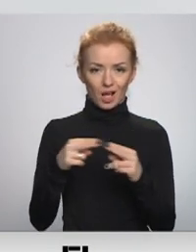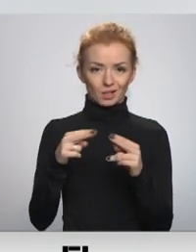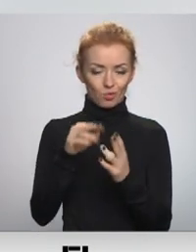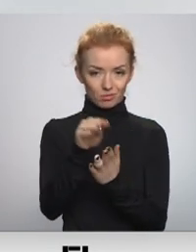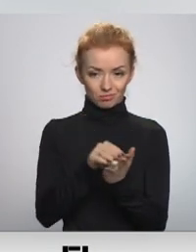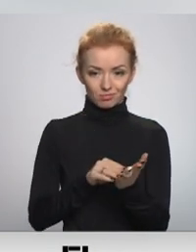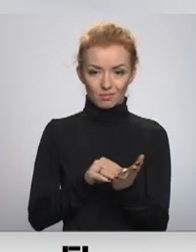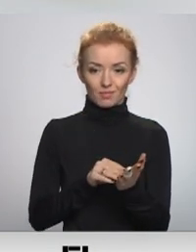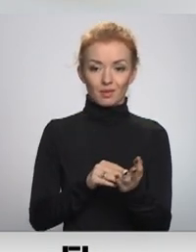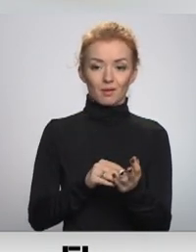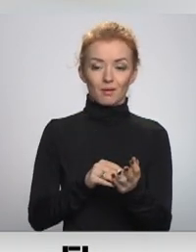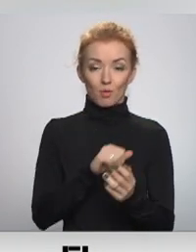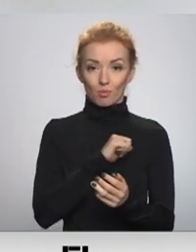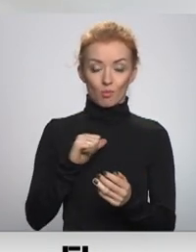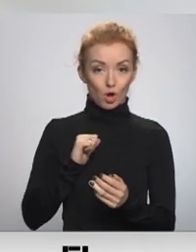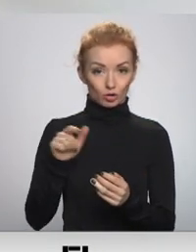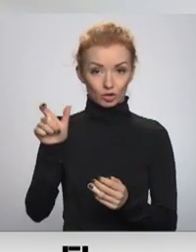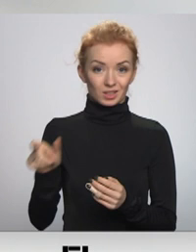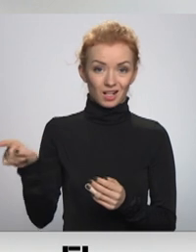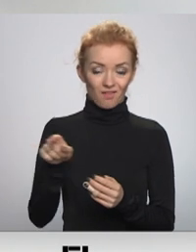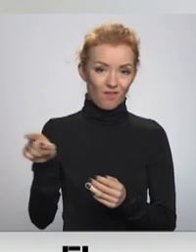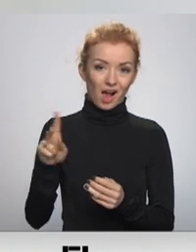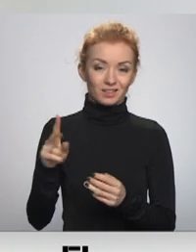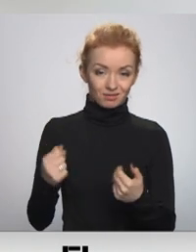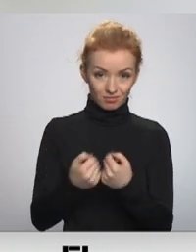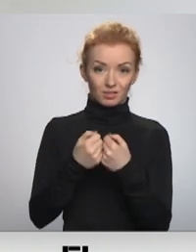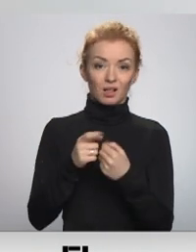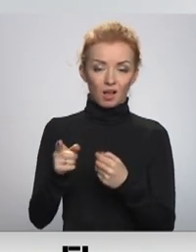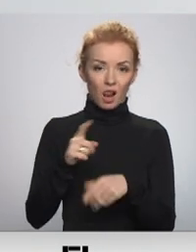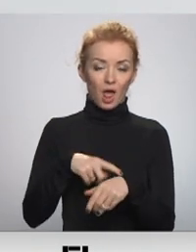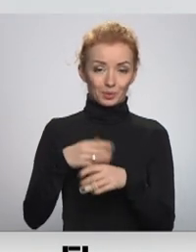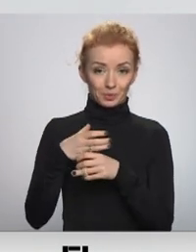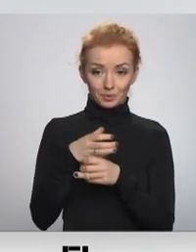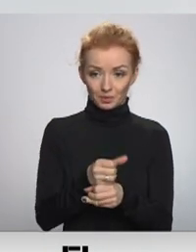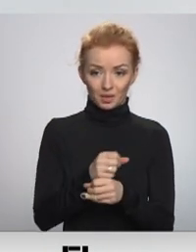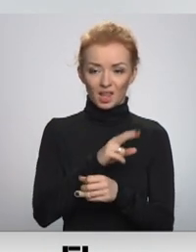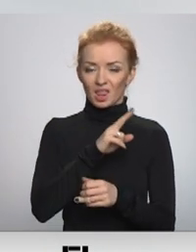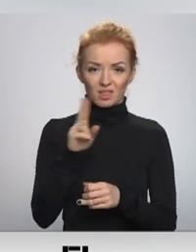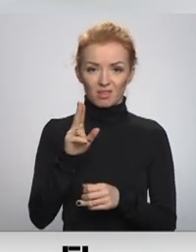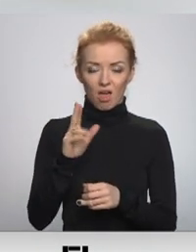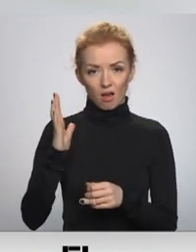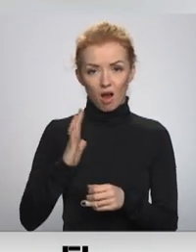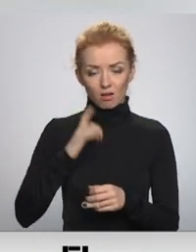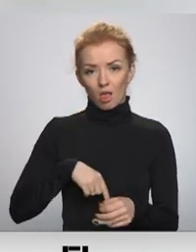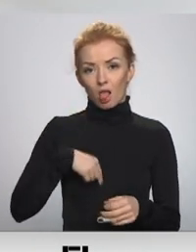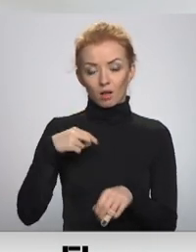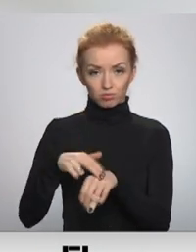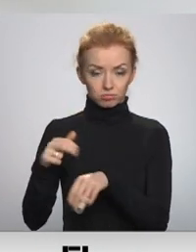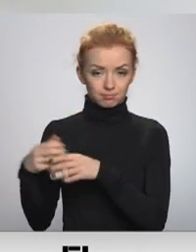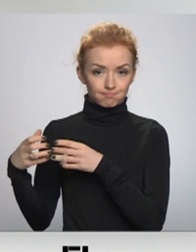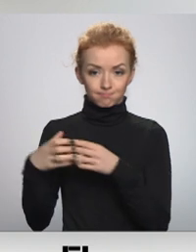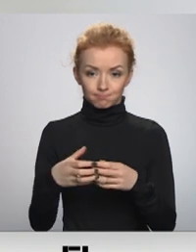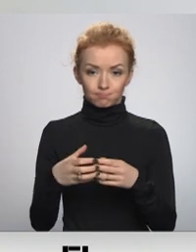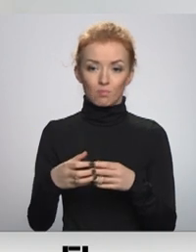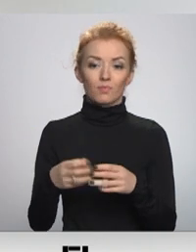iespēju, jo pirmkārt paši dalībnieki ieguvas laiku, netēreiz liek gaidot ierodoties notukamēt